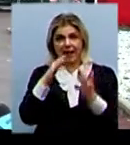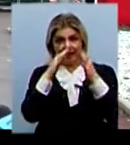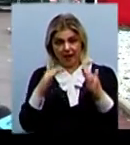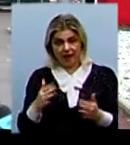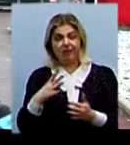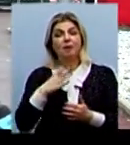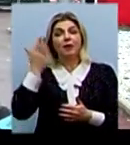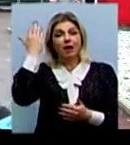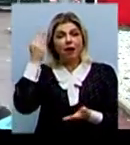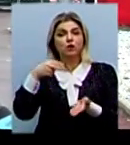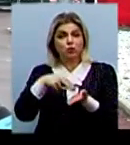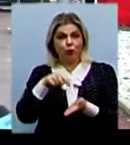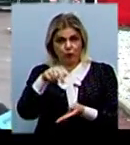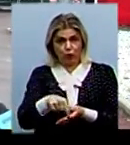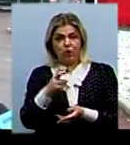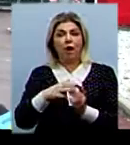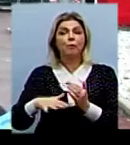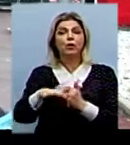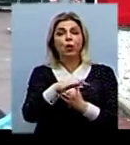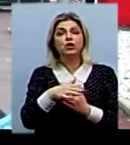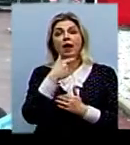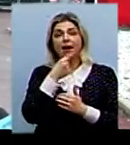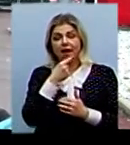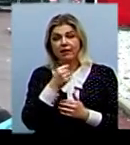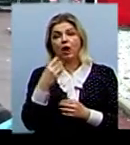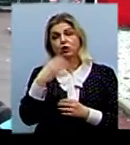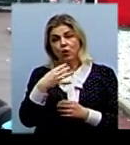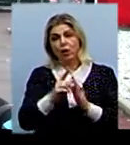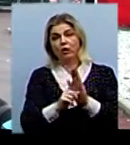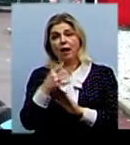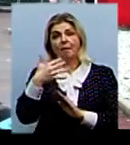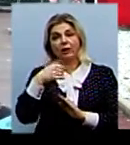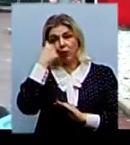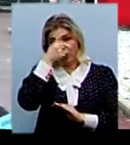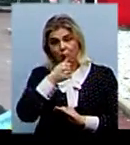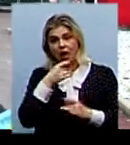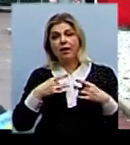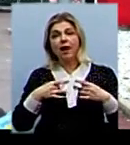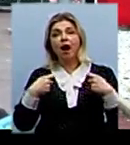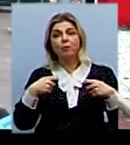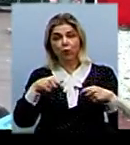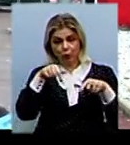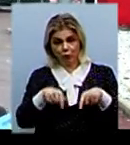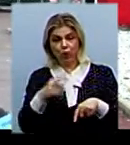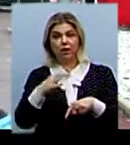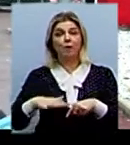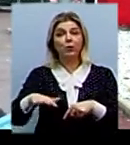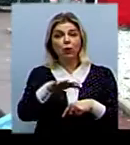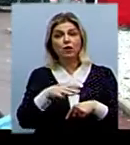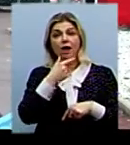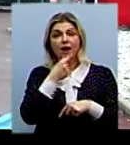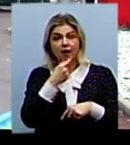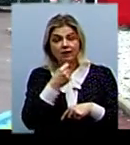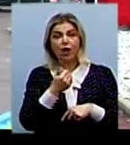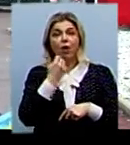ось тут, на площі Леніна, у 40-х та на початку 50-х років ярмарок був тут, на площі Леніна. Коли